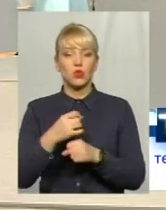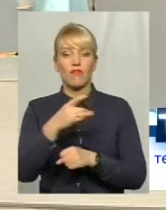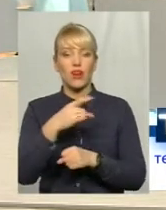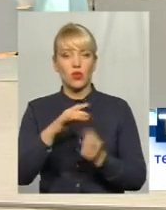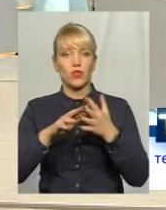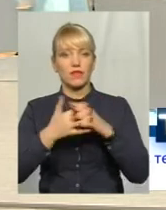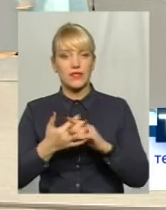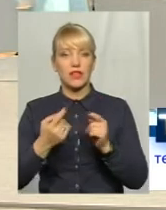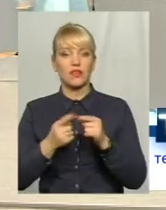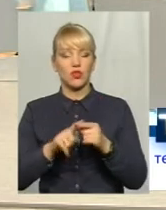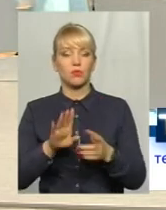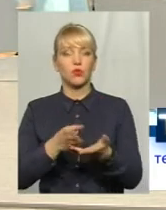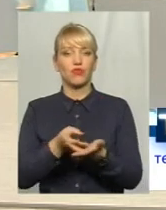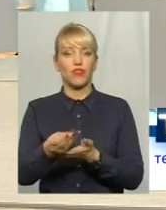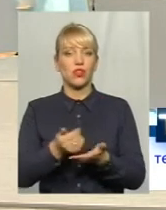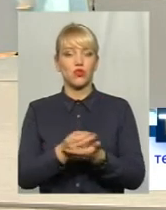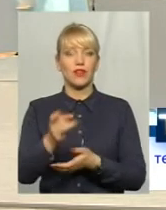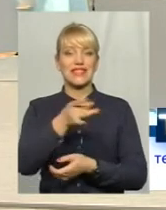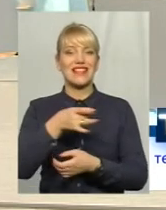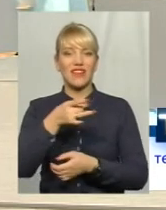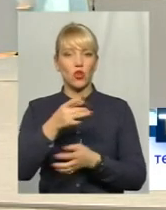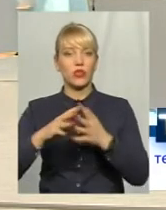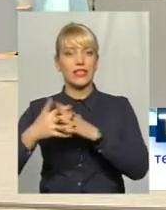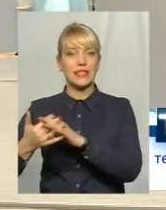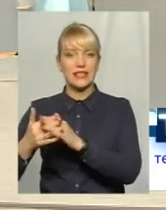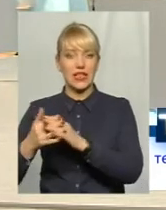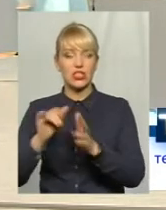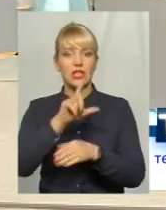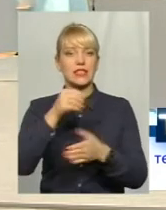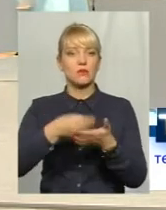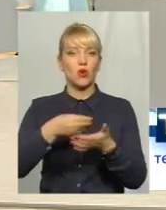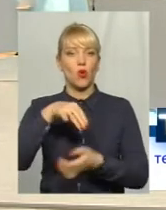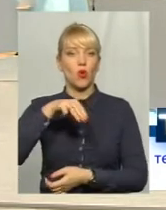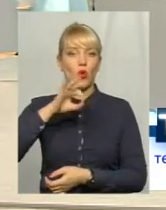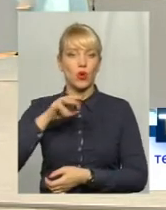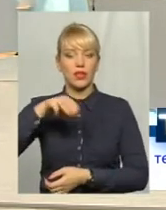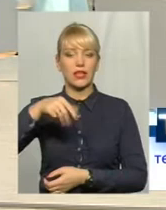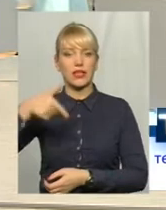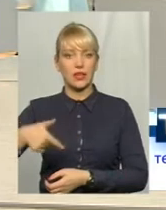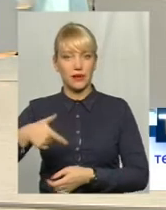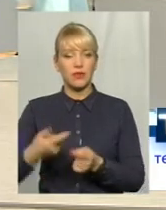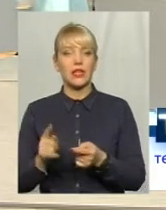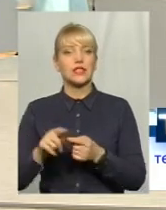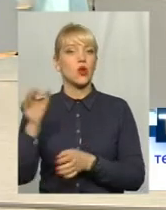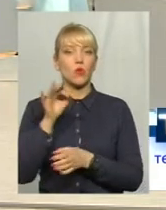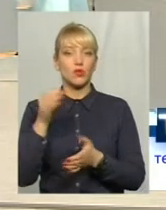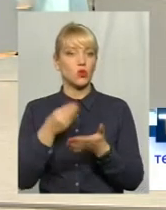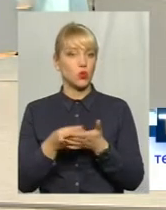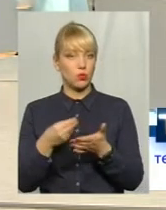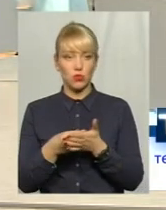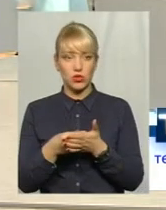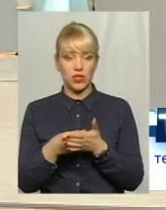фінансуватися з районних, селищних, з бюджетів ОТГ. Тобто, з обласного бюджета на